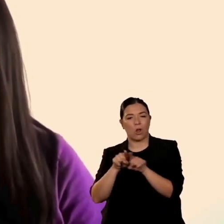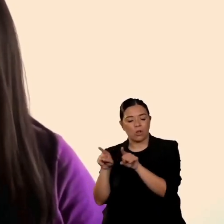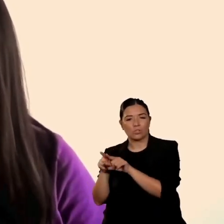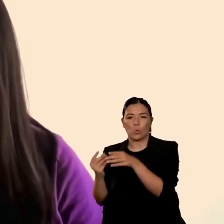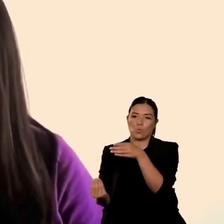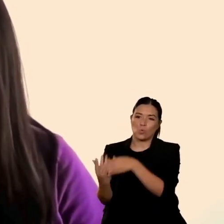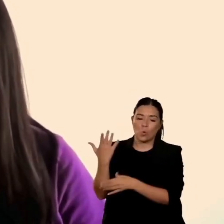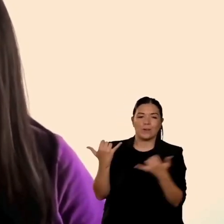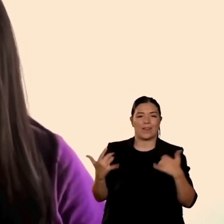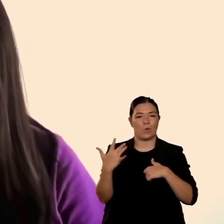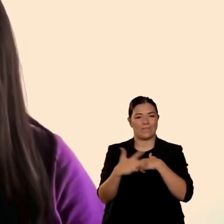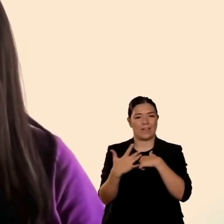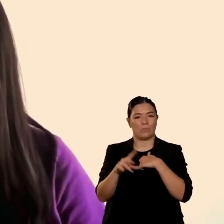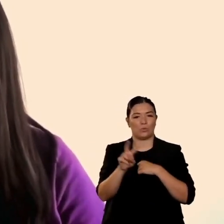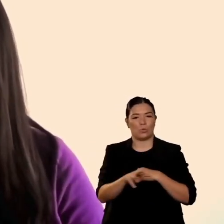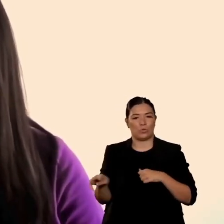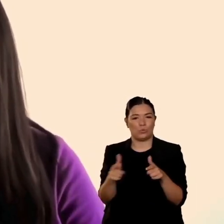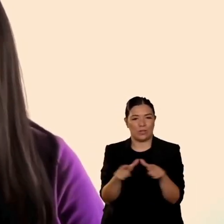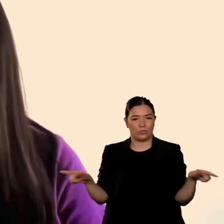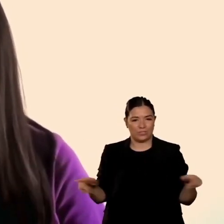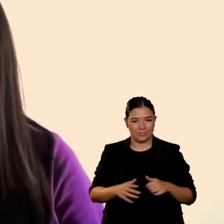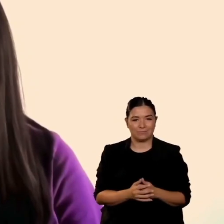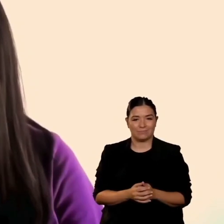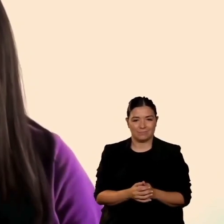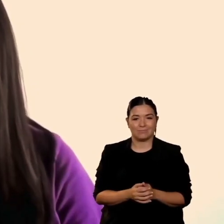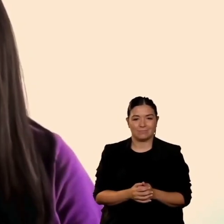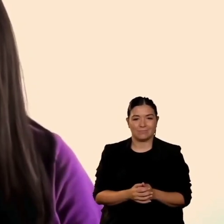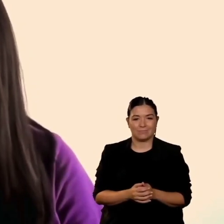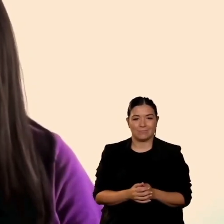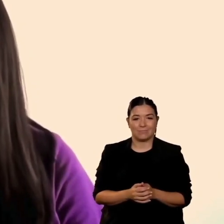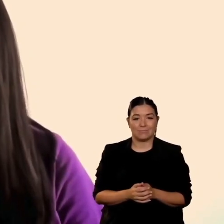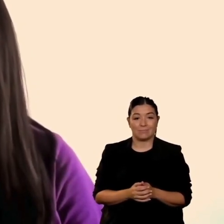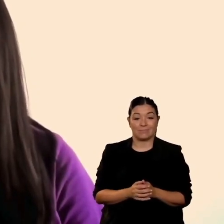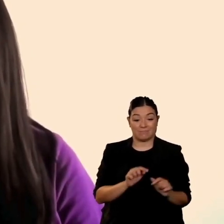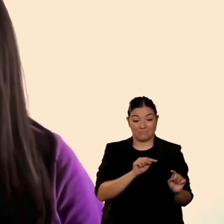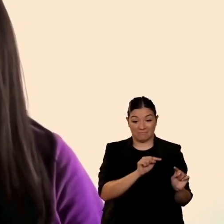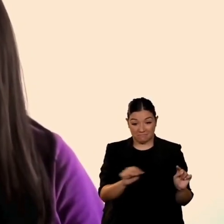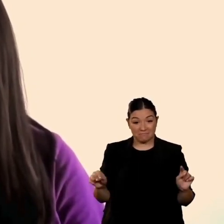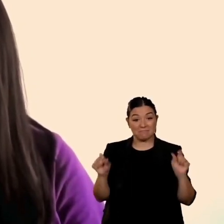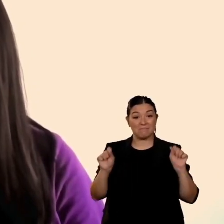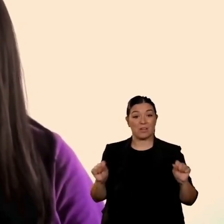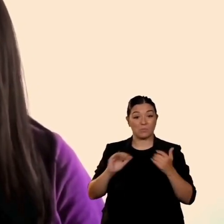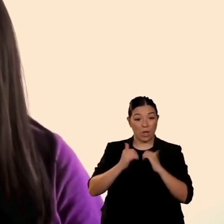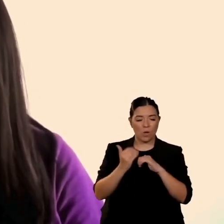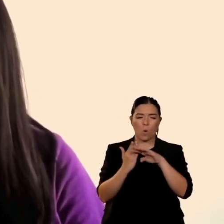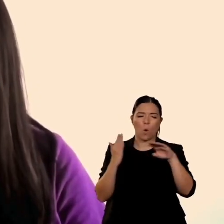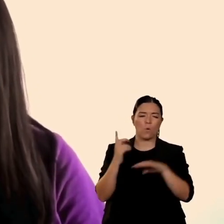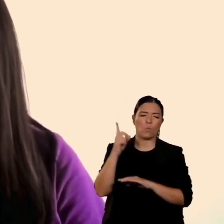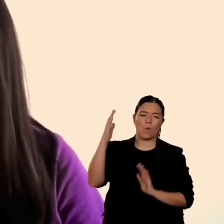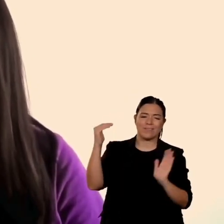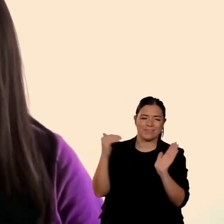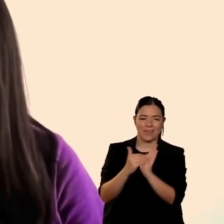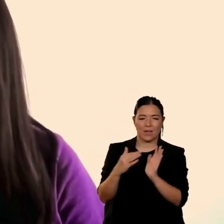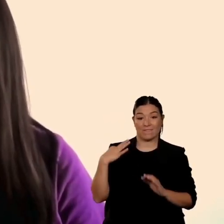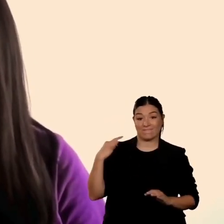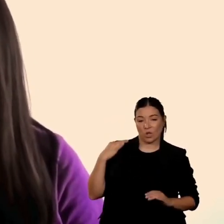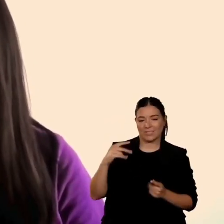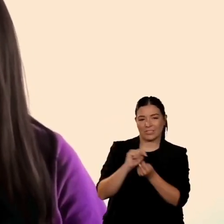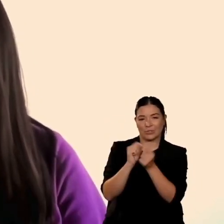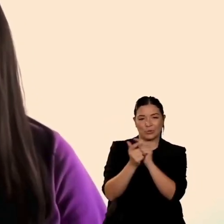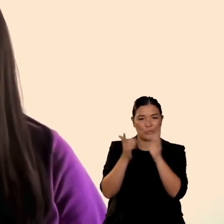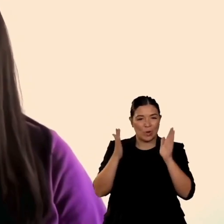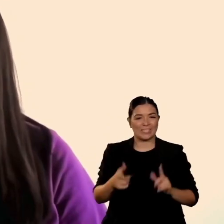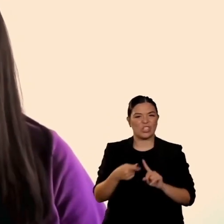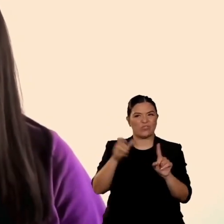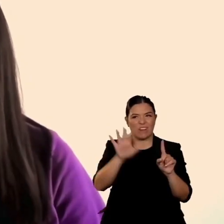intorno al mondo molti educatori genitori delle comunità locali stanno partecipando ascolteremo le esperienze